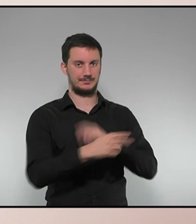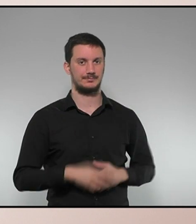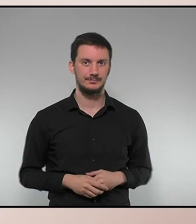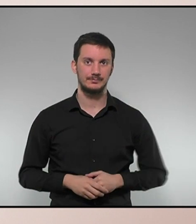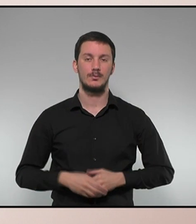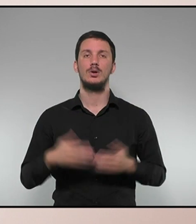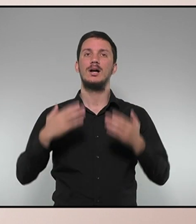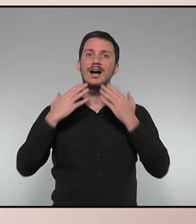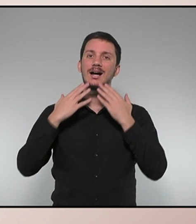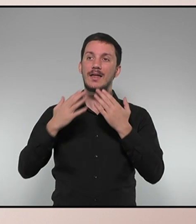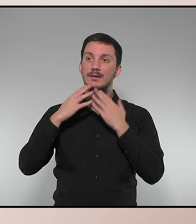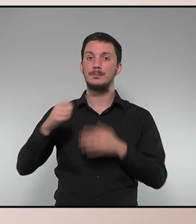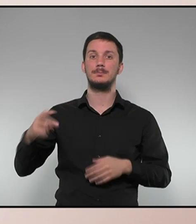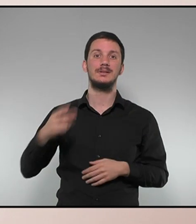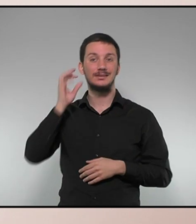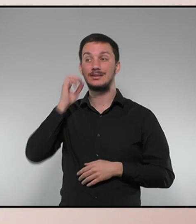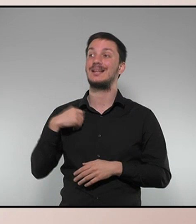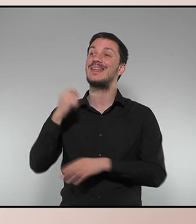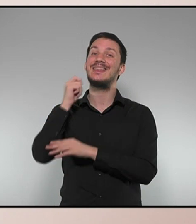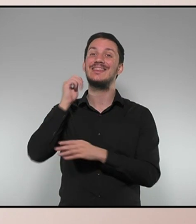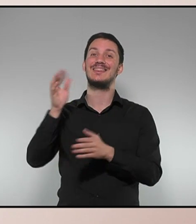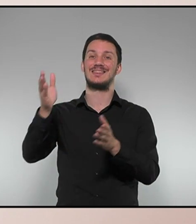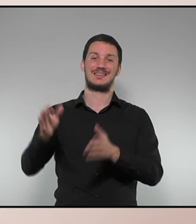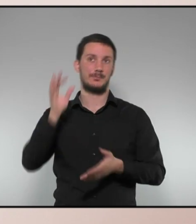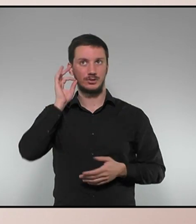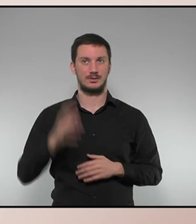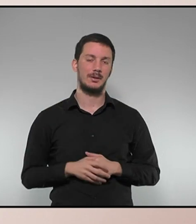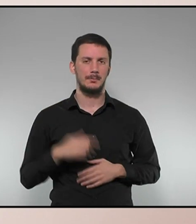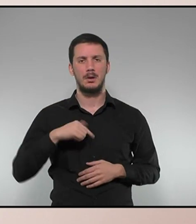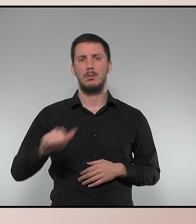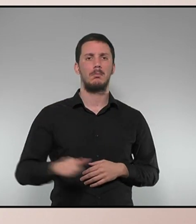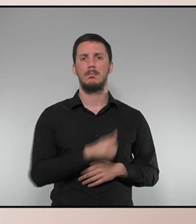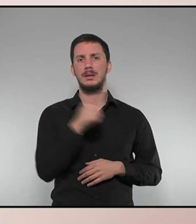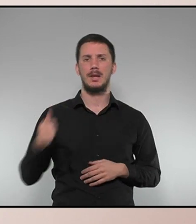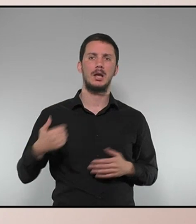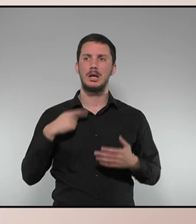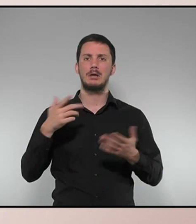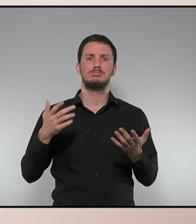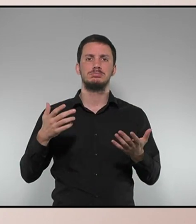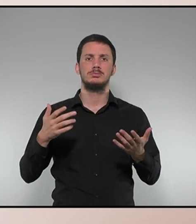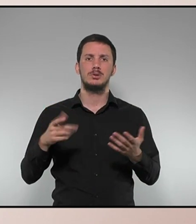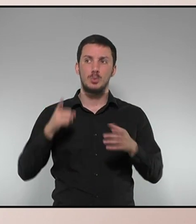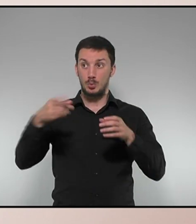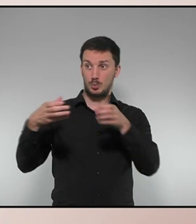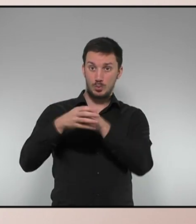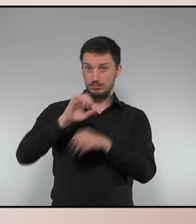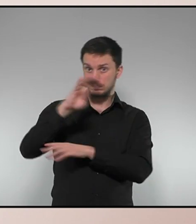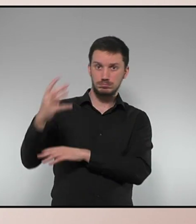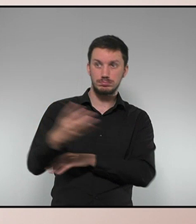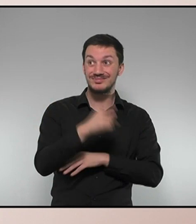Moltes gràcies, vicepresidenta. Senyora diputada, deixi-me en primer lloc agrair la responsabilitat del seu grup parlamentari